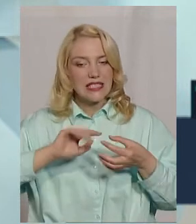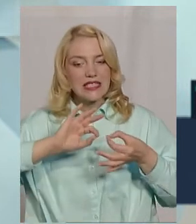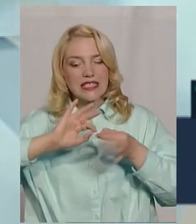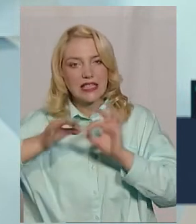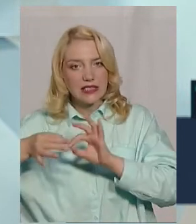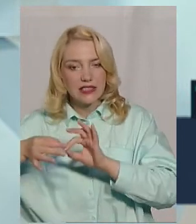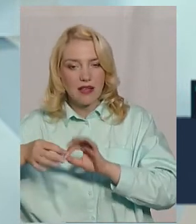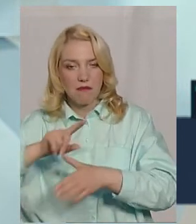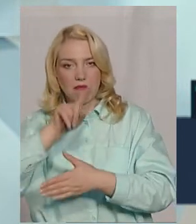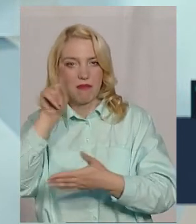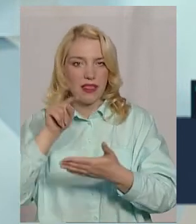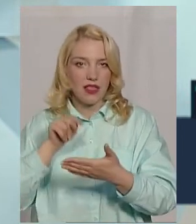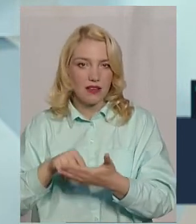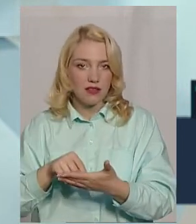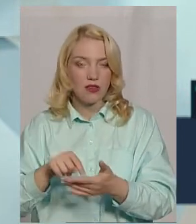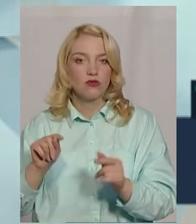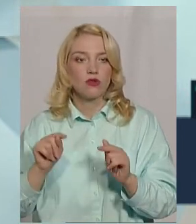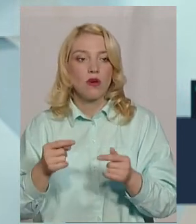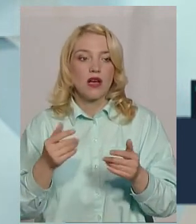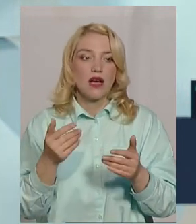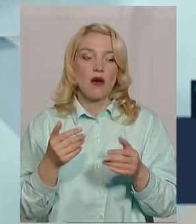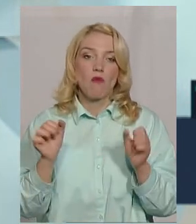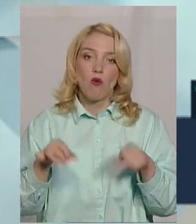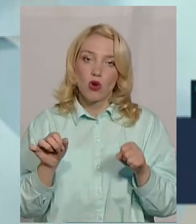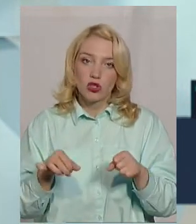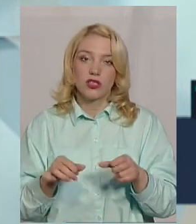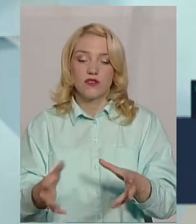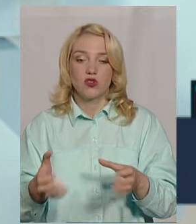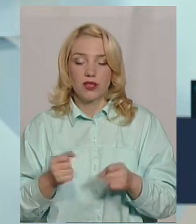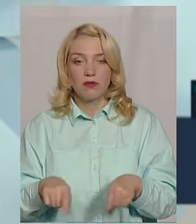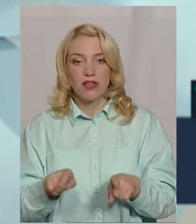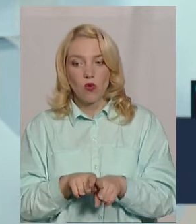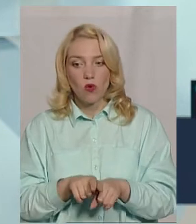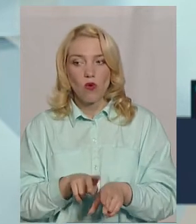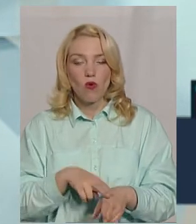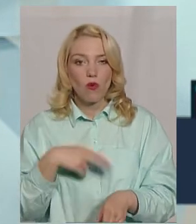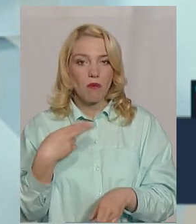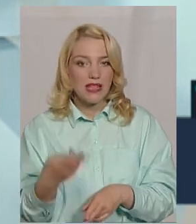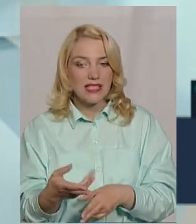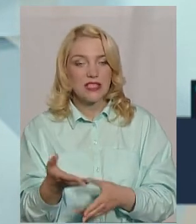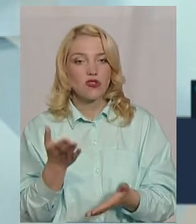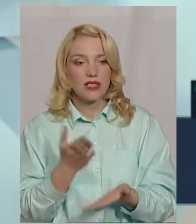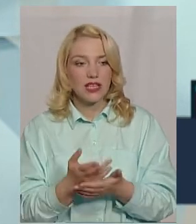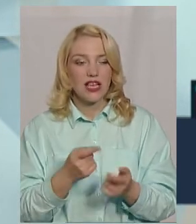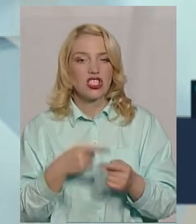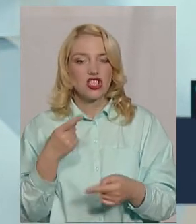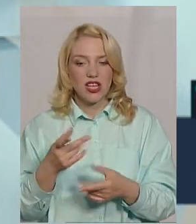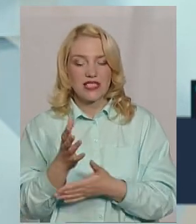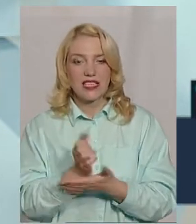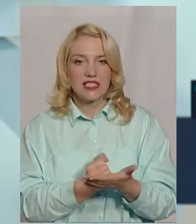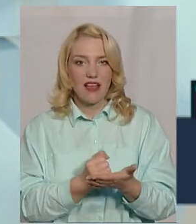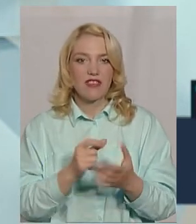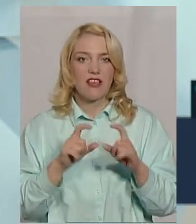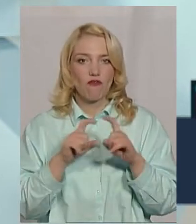Справа в тому, що можливість отримати таку компенсацію є через резервний фонд